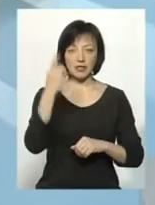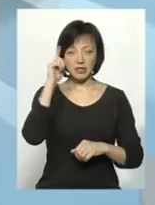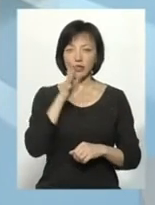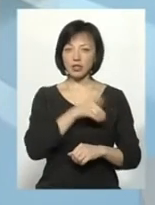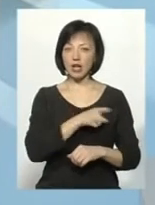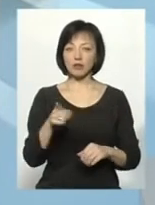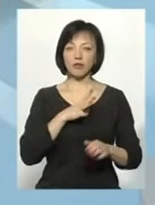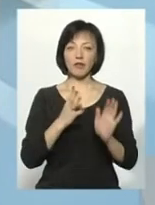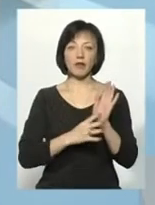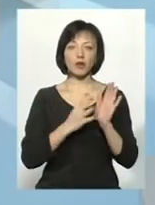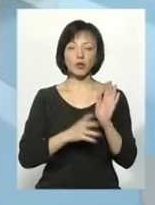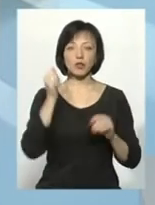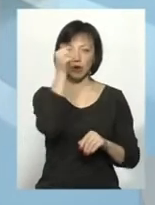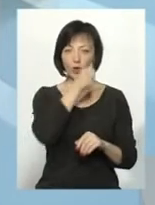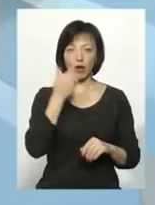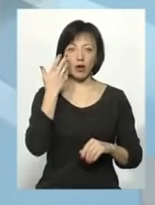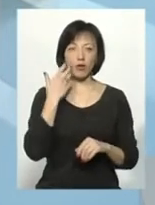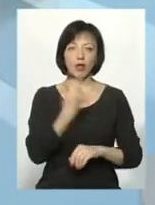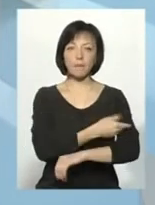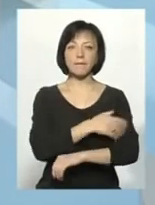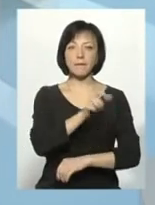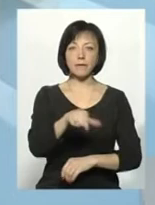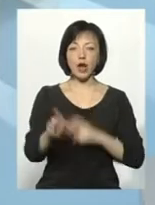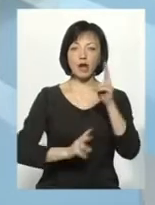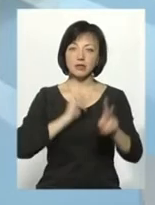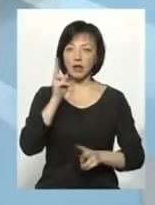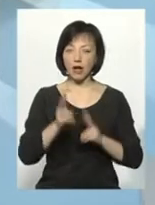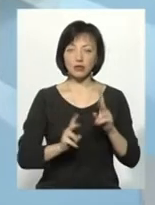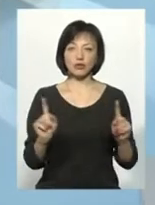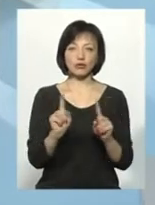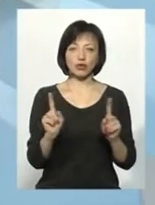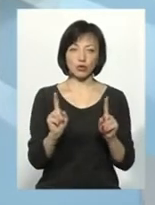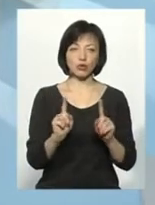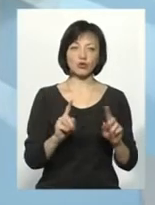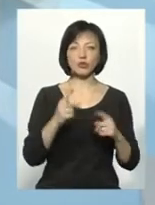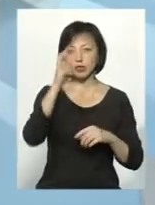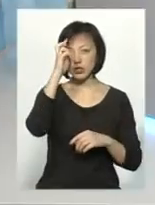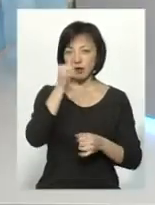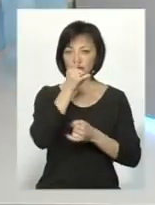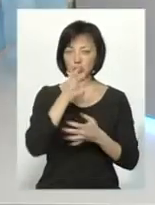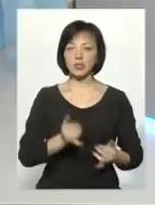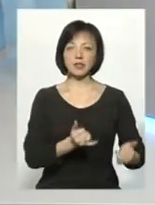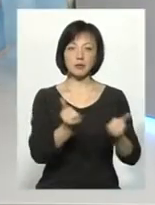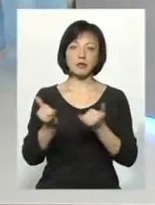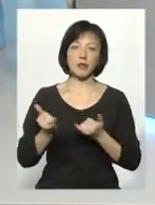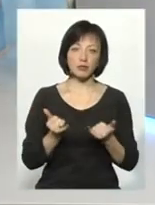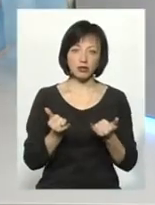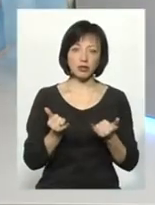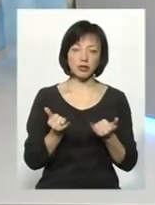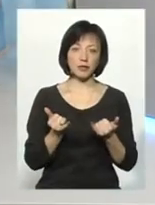час 90-ті роки, коли поляки скаржилися на те, чому держава не може забезпечити